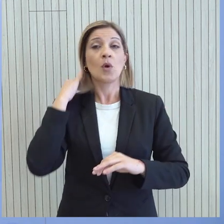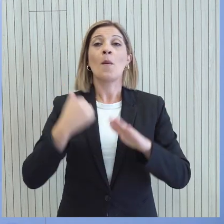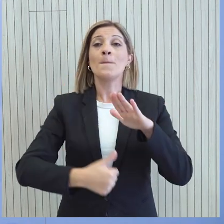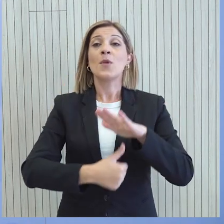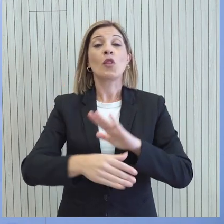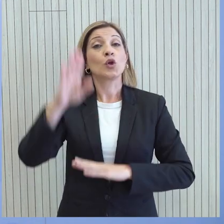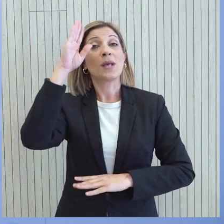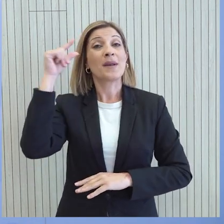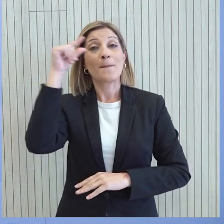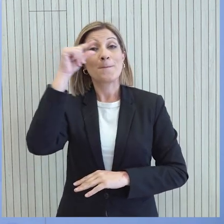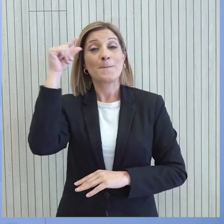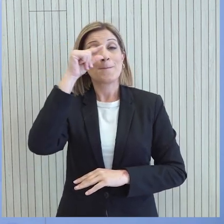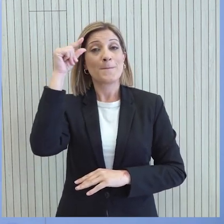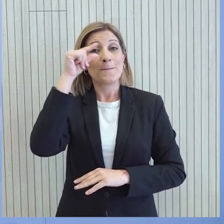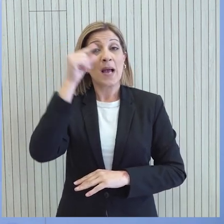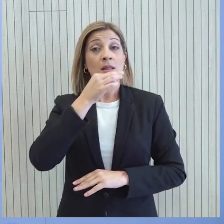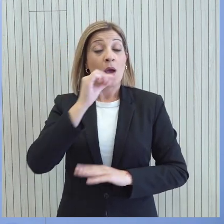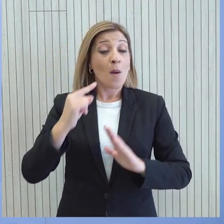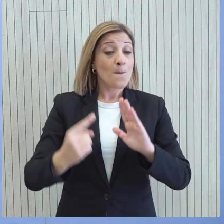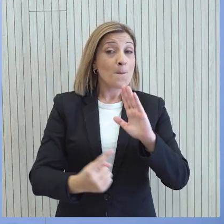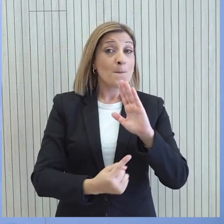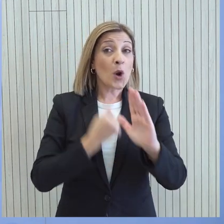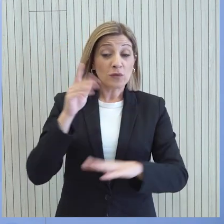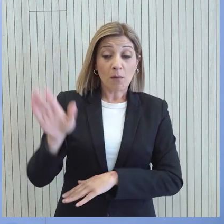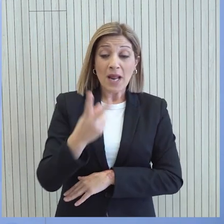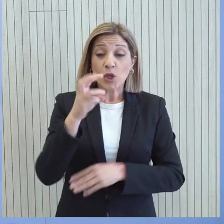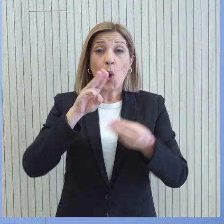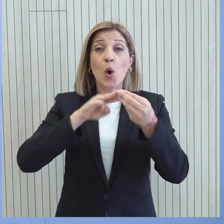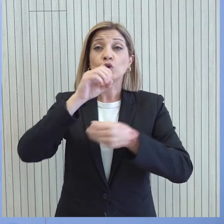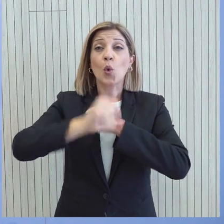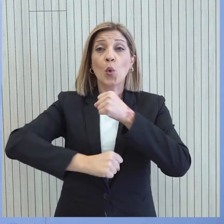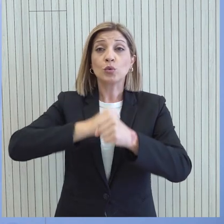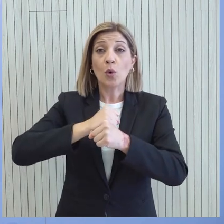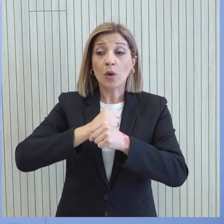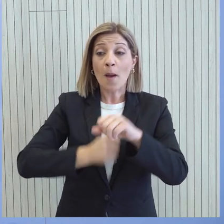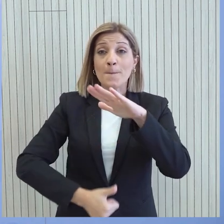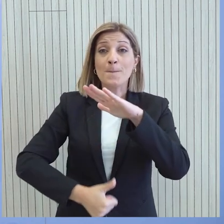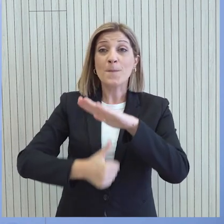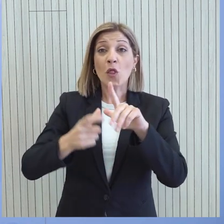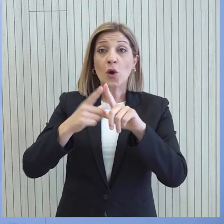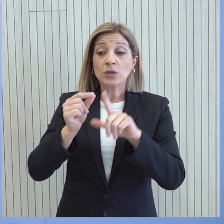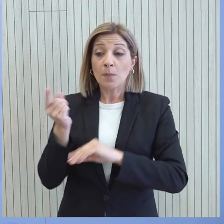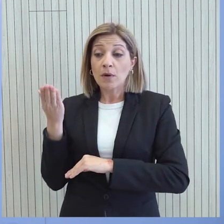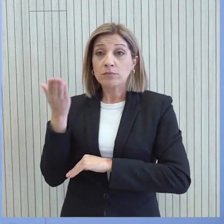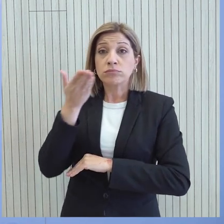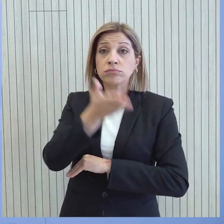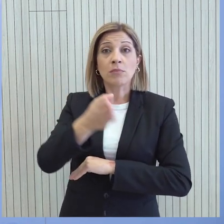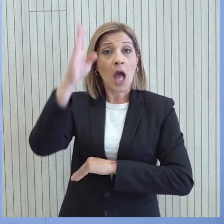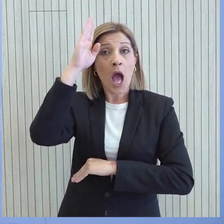Ο Πρόεδρος των Ηνωμένων Πολιτείων Αμερικής για πρώτη φορά μετά από 28 χρόνια προσκαλεί τον Πρόεδρο της Κυπριακής Δημοκρατίας